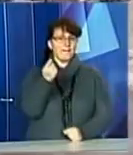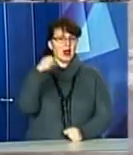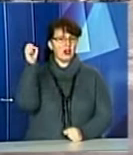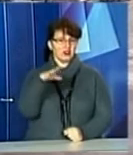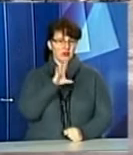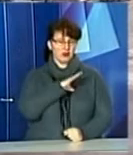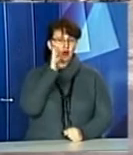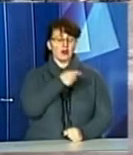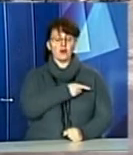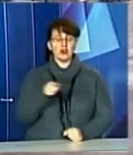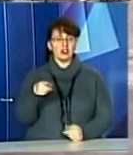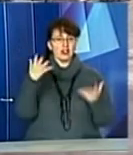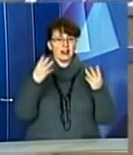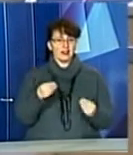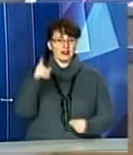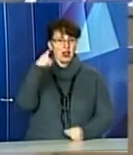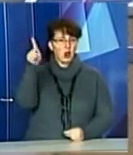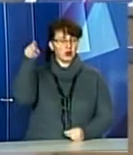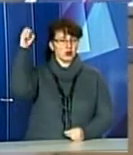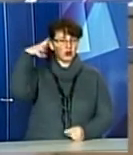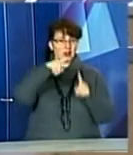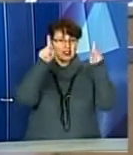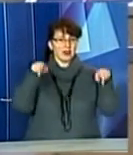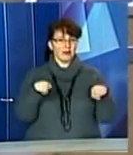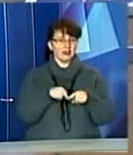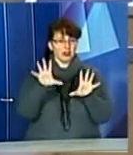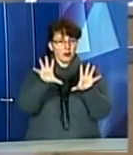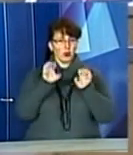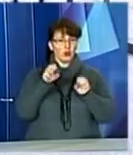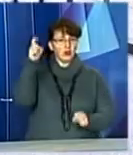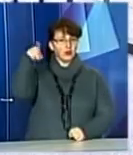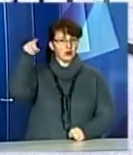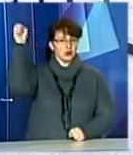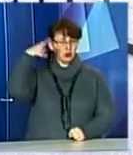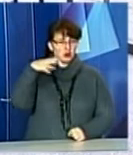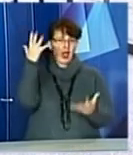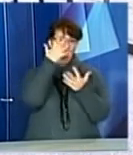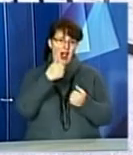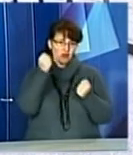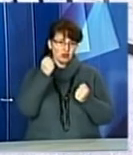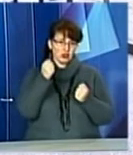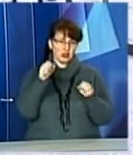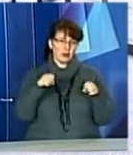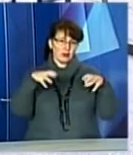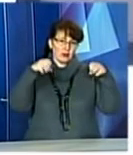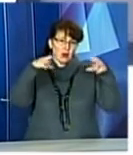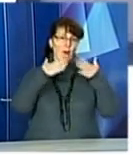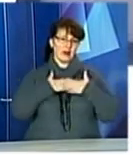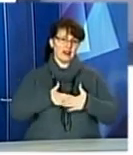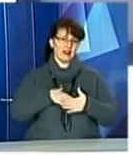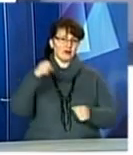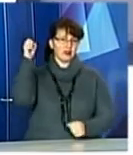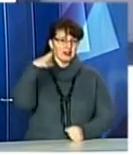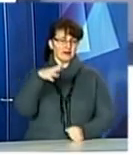Впродовж дня сонячні батареї акумулюють сонячну енергію, а ввечері вона перетворюється на приємне неяскраве світло. За словами